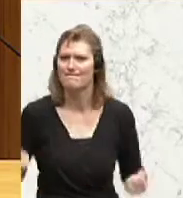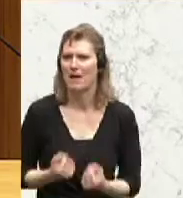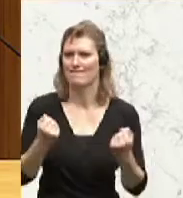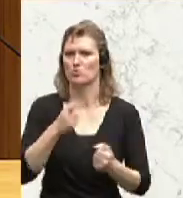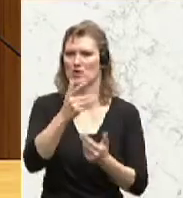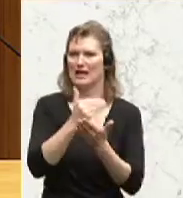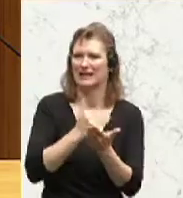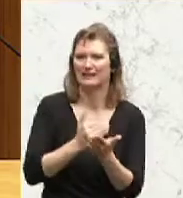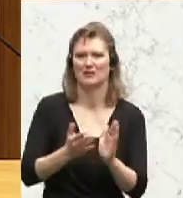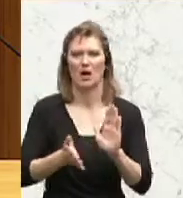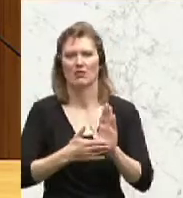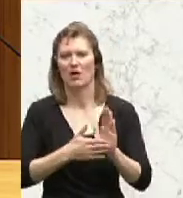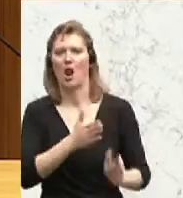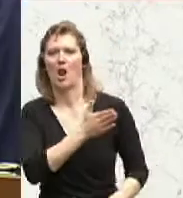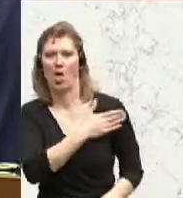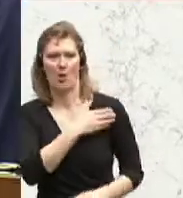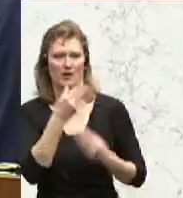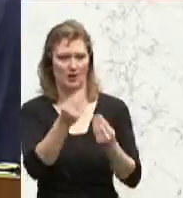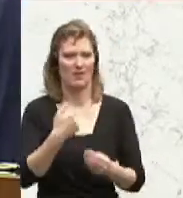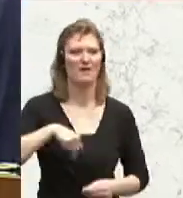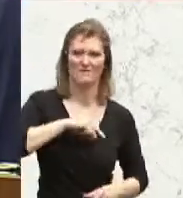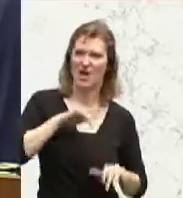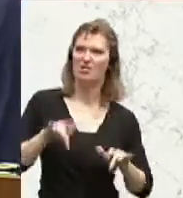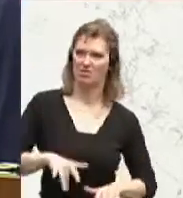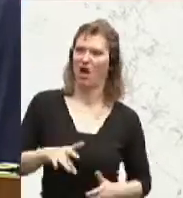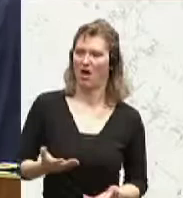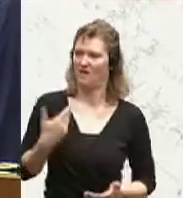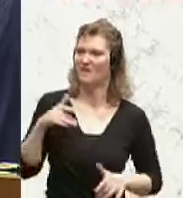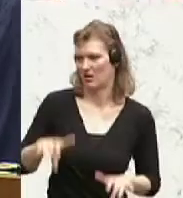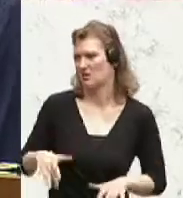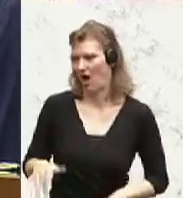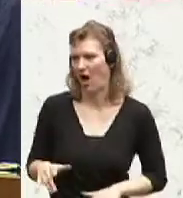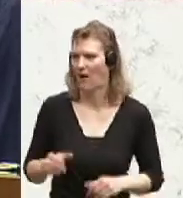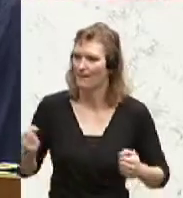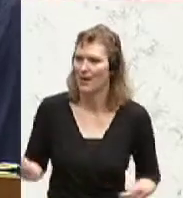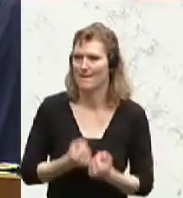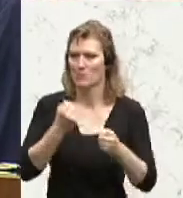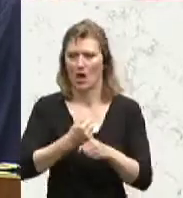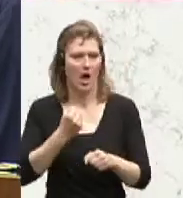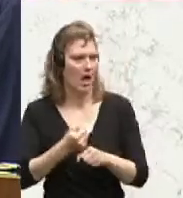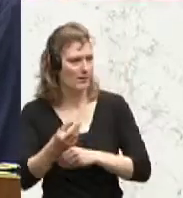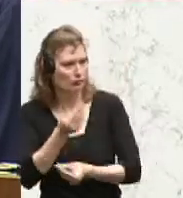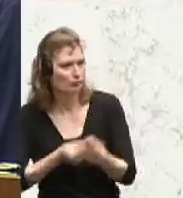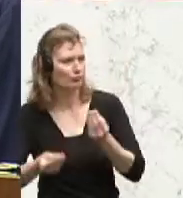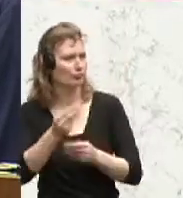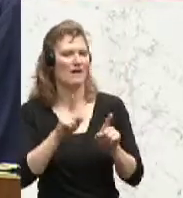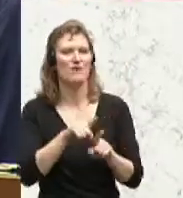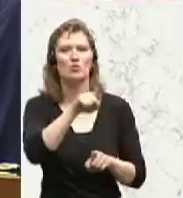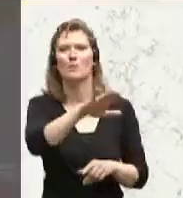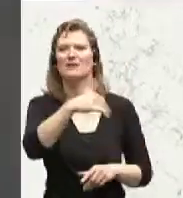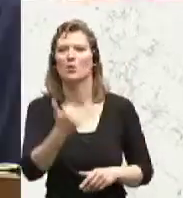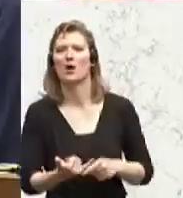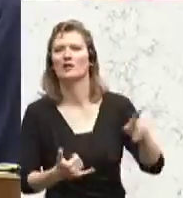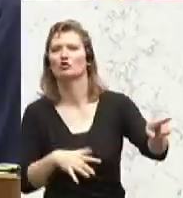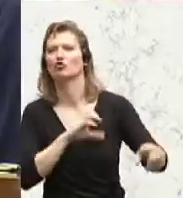gelobt. Da waren wir. Wir waren da und haben uns eingebracht in einem Ausmaß, wie es Sie bis heute nicht geschafft haben.